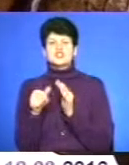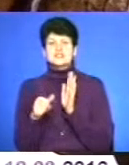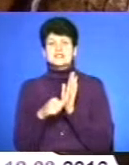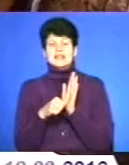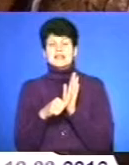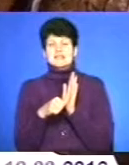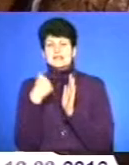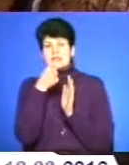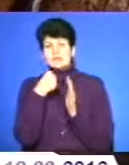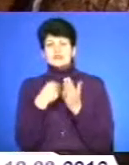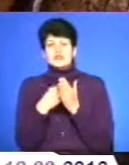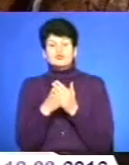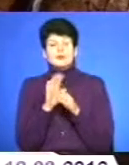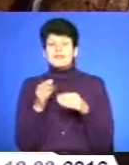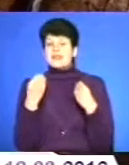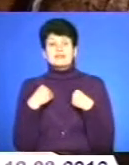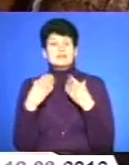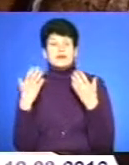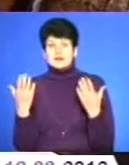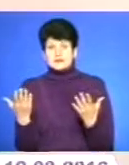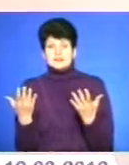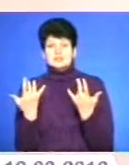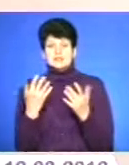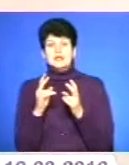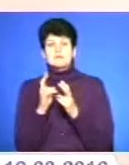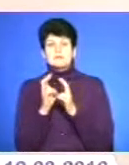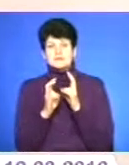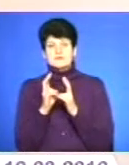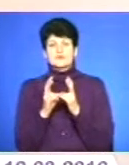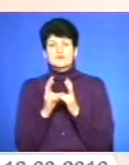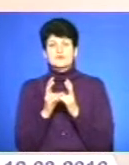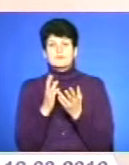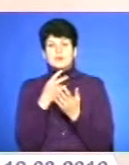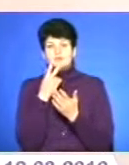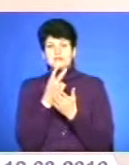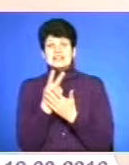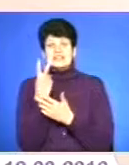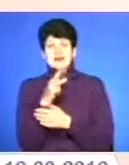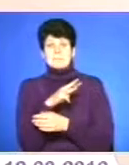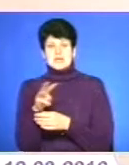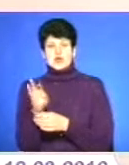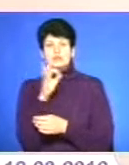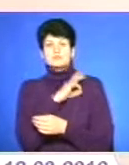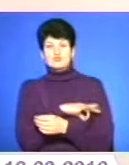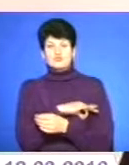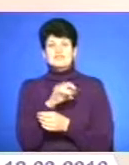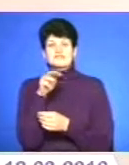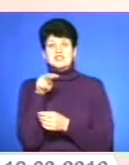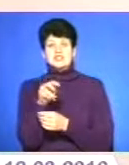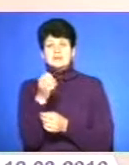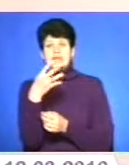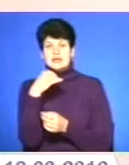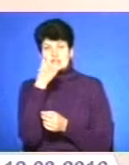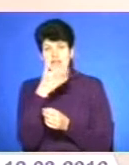бюджету нам вже зовсім не дали, оскільки підприємство є рентабельне. Ми показали 2 мільйони прибутку за 2015 рік, і